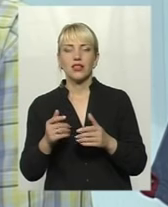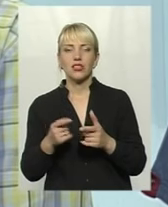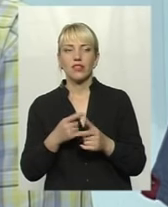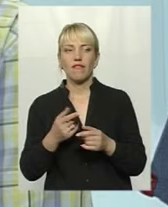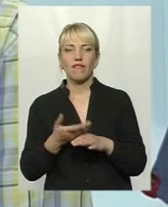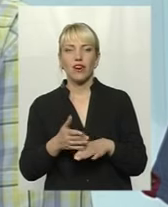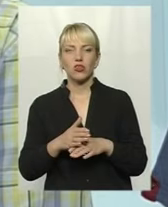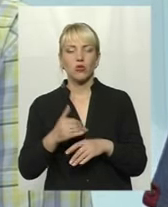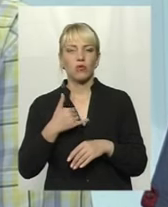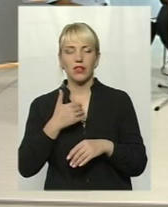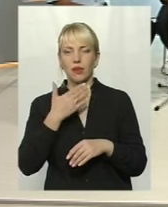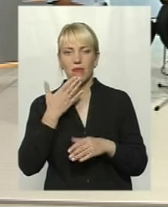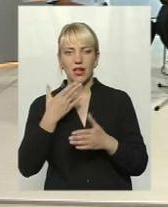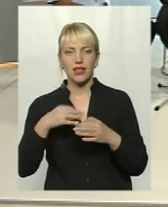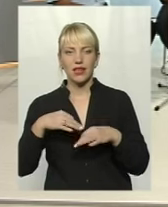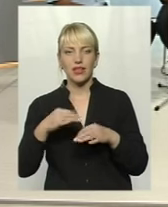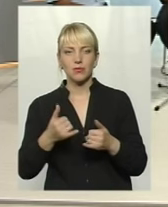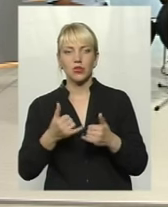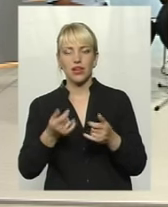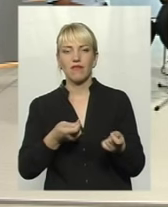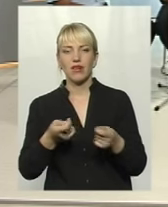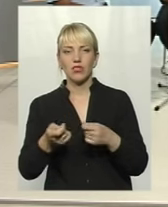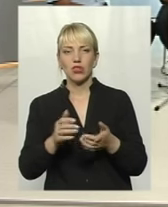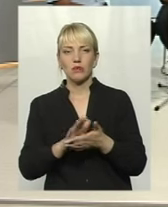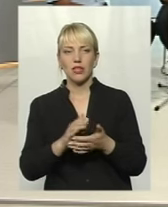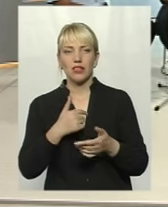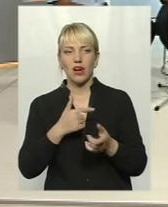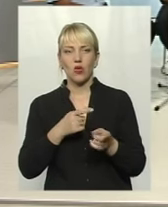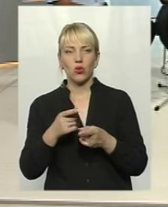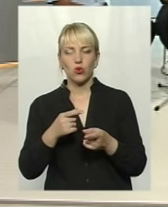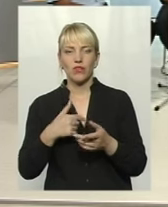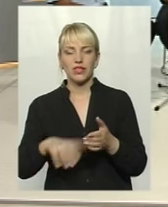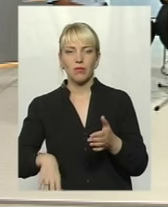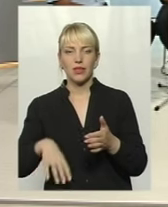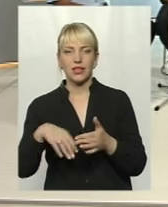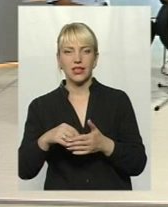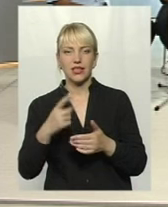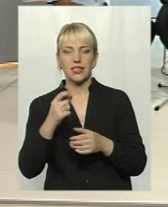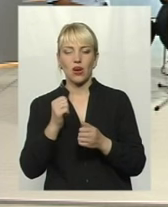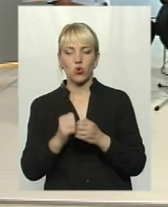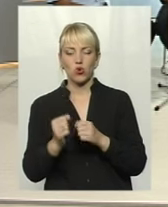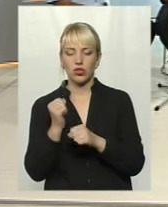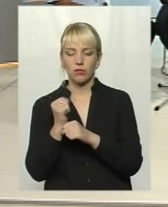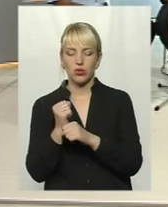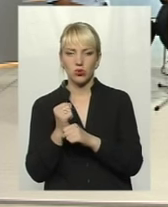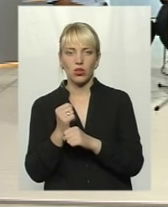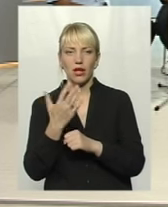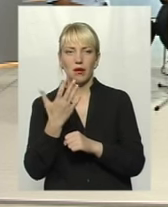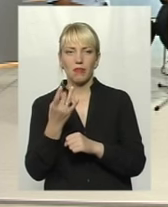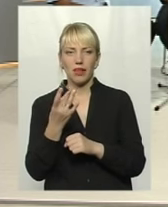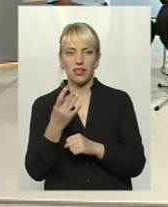Я готовий. У мене немає транспорту для вивозу свіття. Я готовий за кожен мішок заплатити 5 гривень, якщо підійде трактор. Ви думаєте,